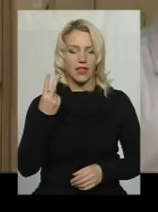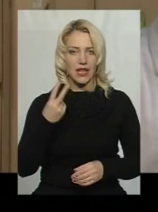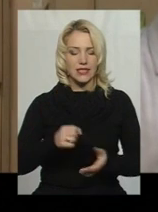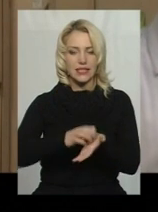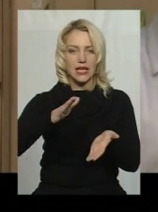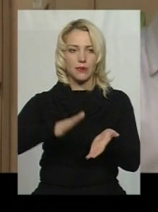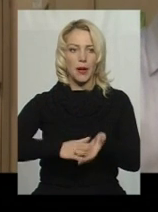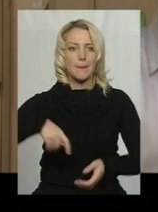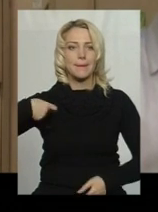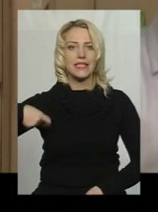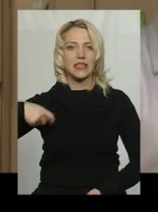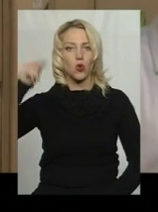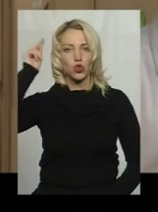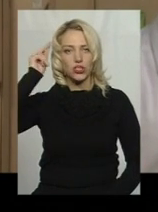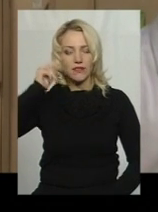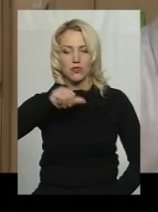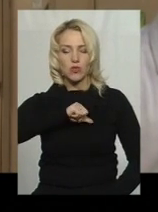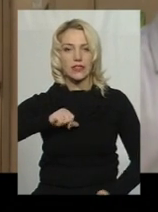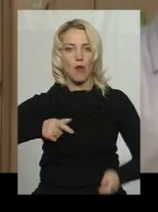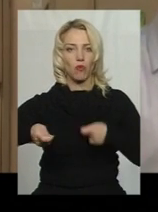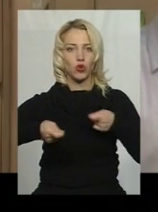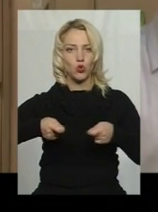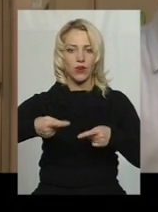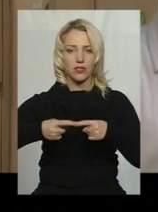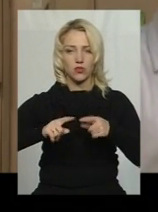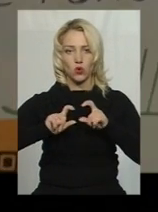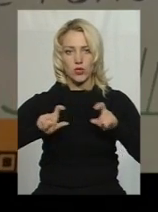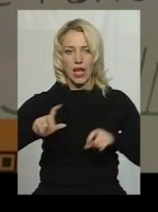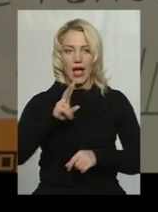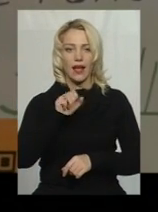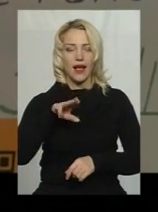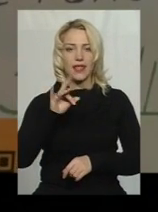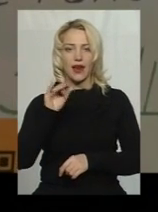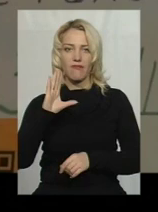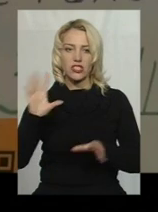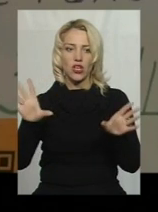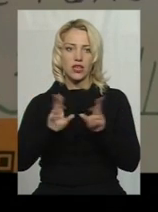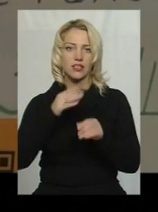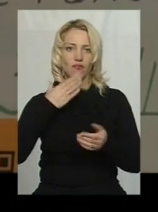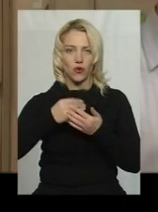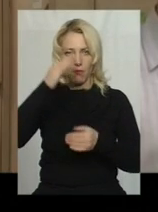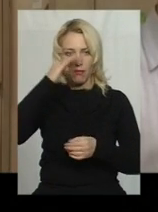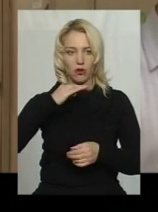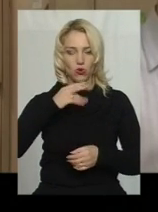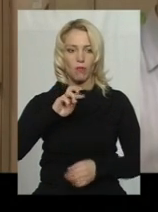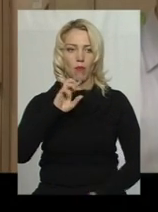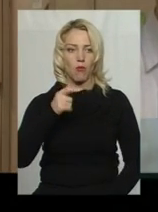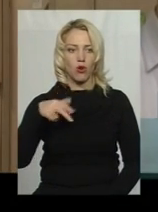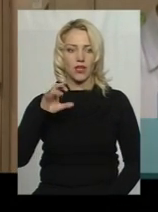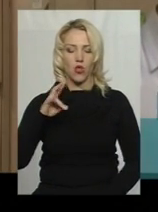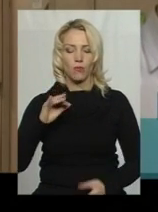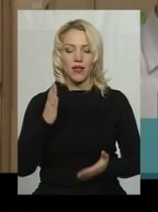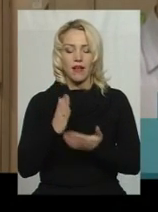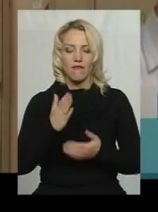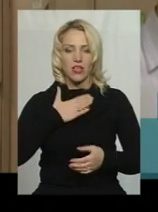зареєстрував президент учнівського самоврядування цього закладу Олександр Катревич разом зі своїм батьком Богданом. У нас в школі давно вже є